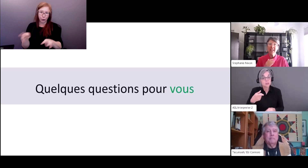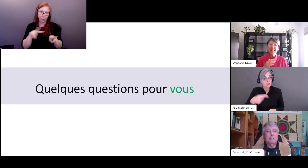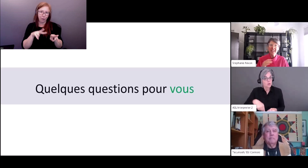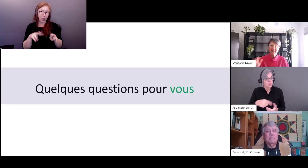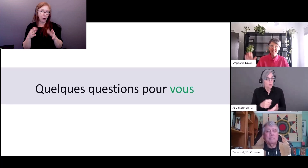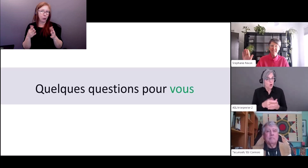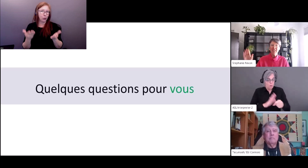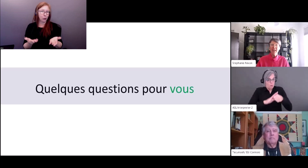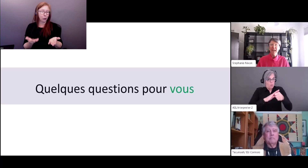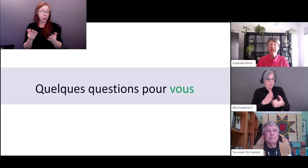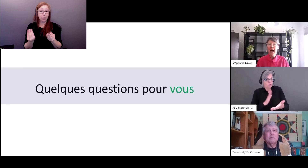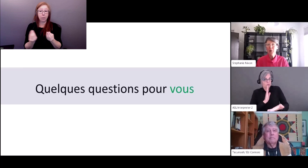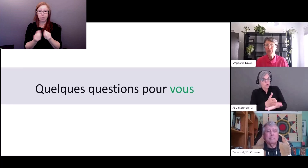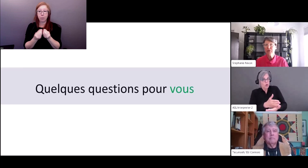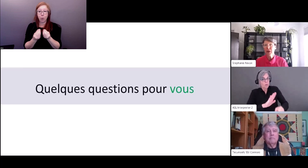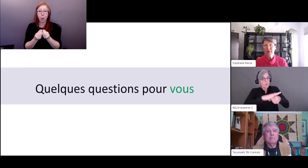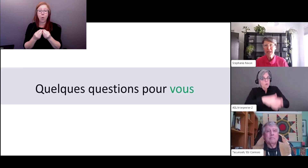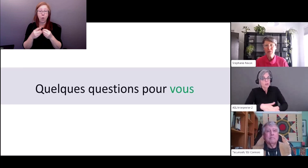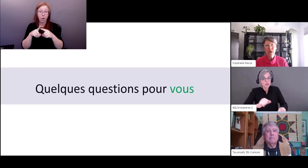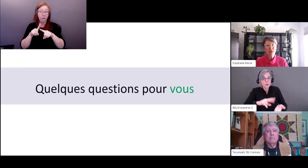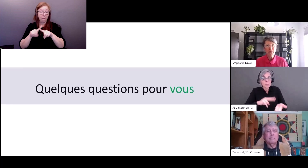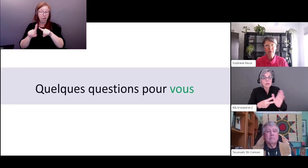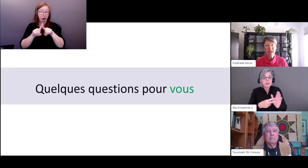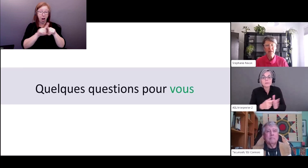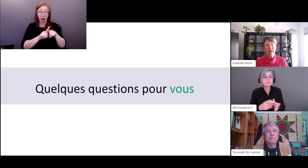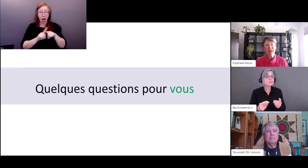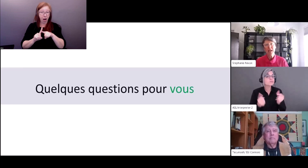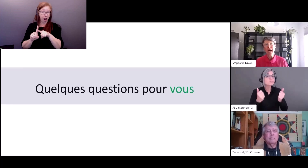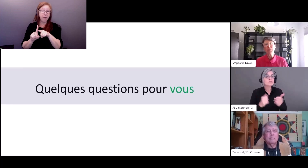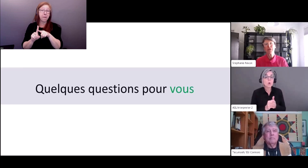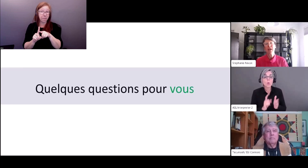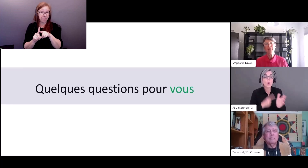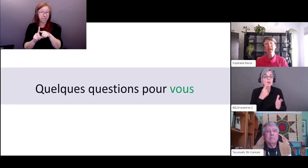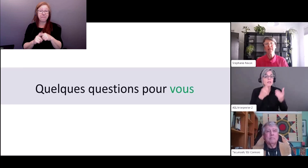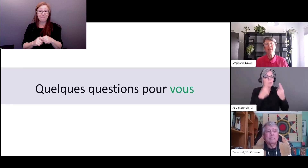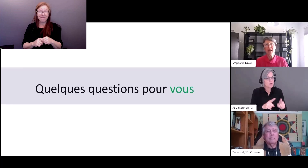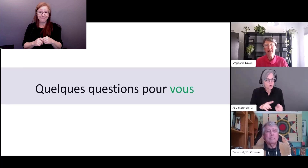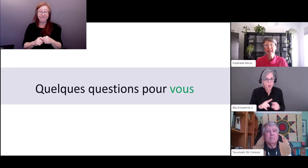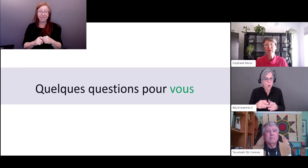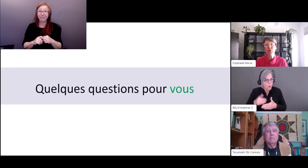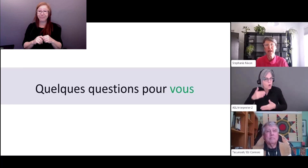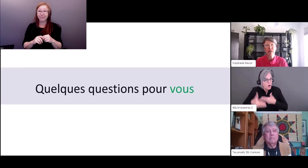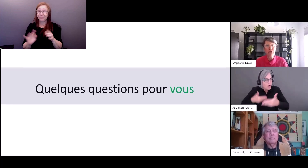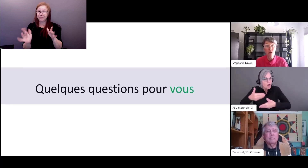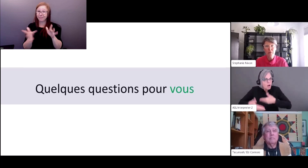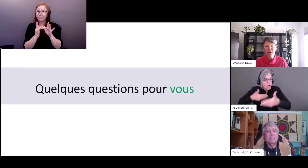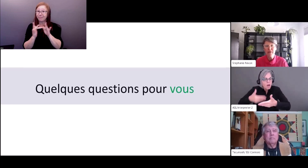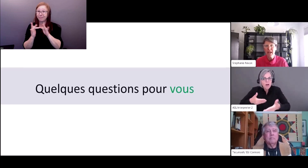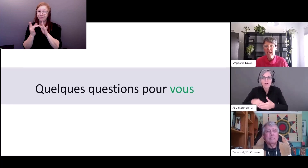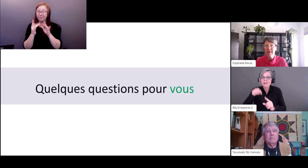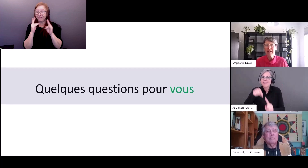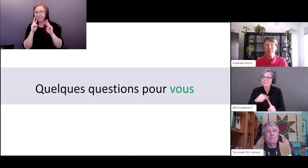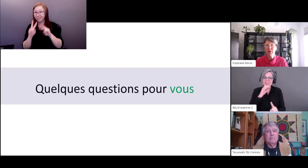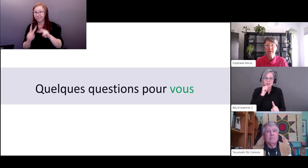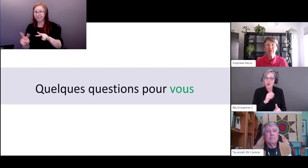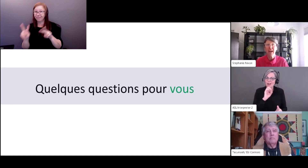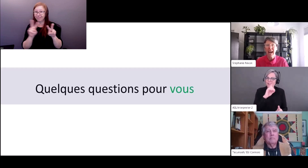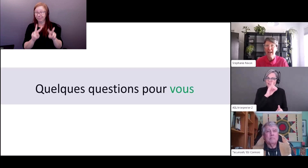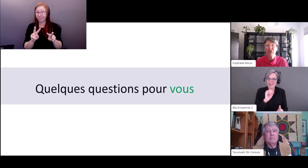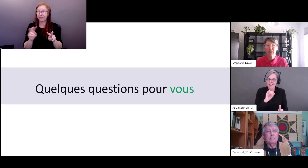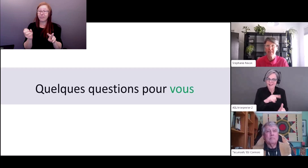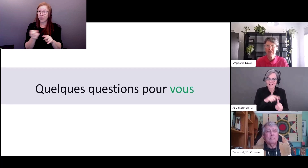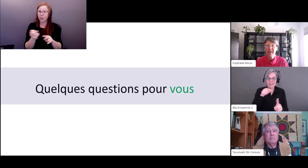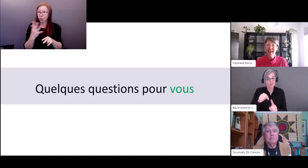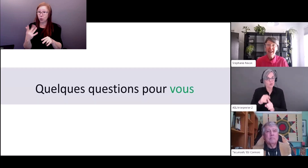n'est pas ce quelque chose qui vous vient en un instant qui est résolu non c'est un c'est un